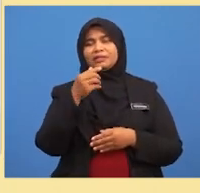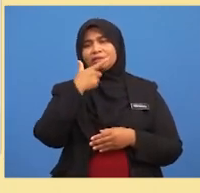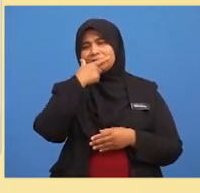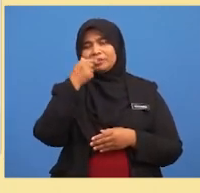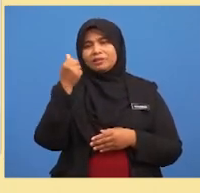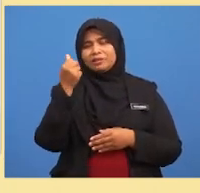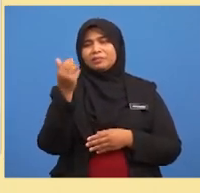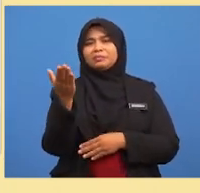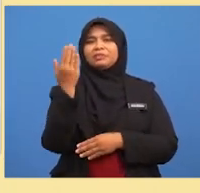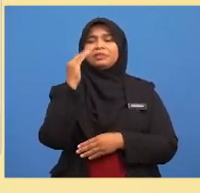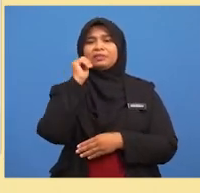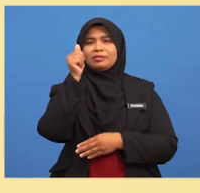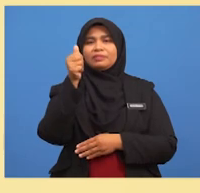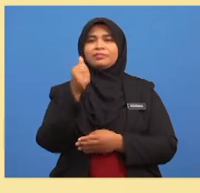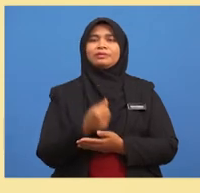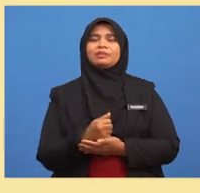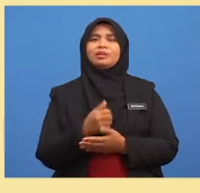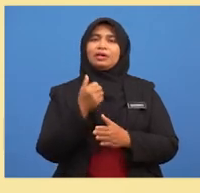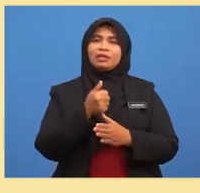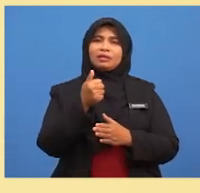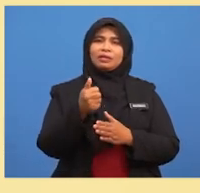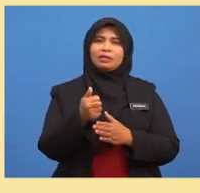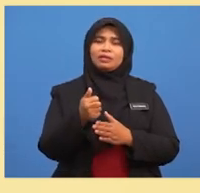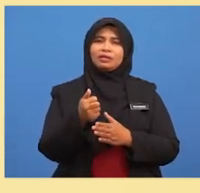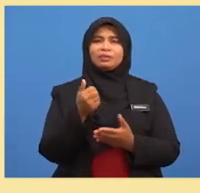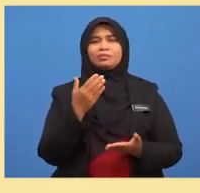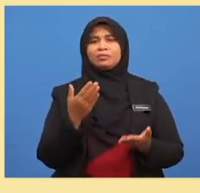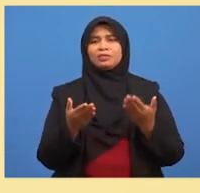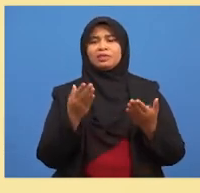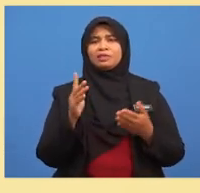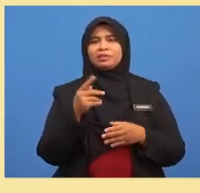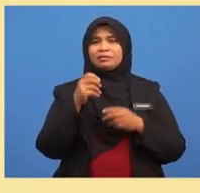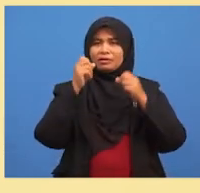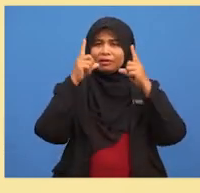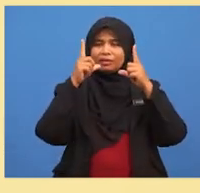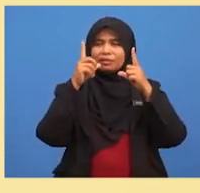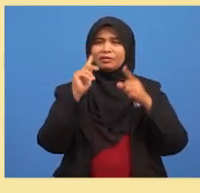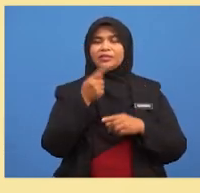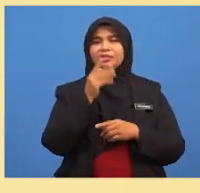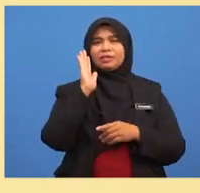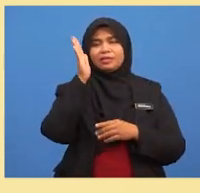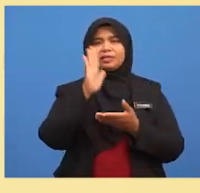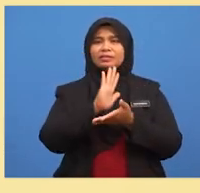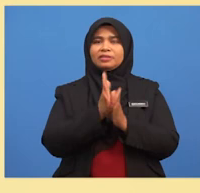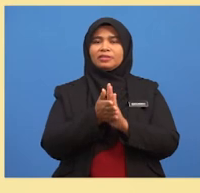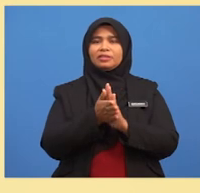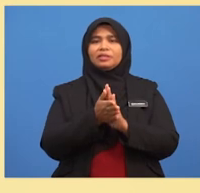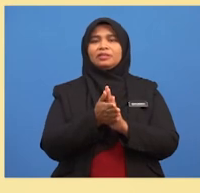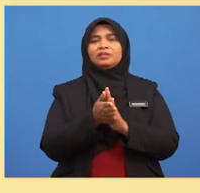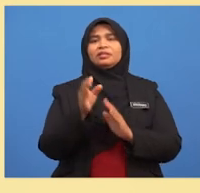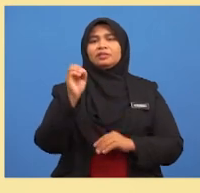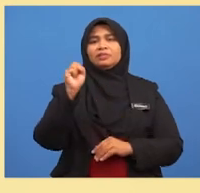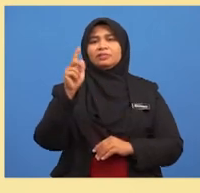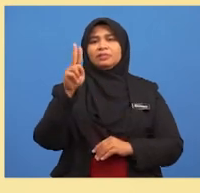lazat pada pagi esok? Atau, adakah apabila kita bangun, kita akan menjadi seorang